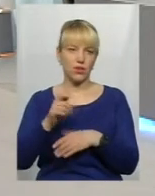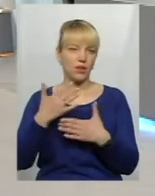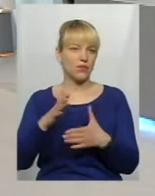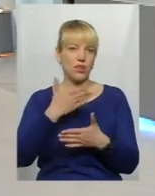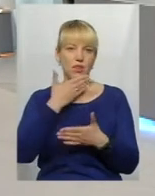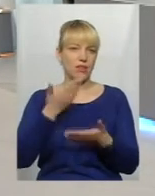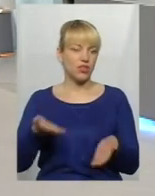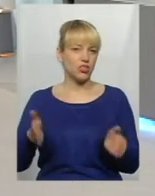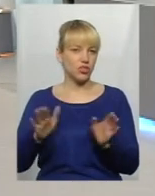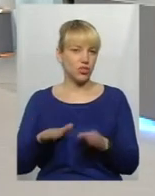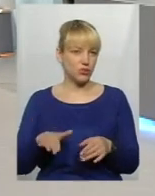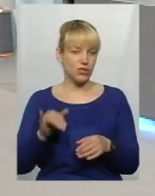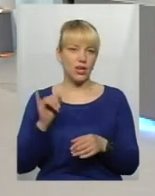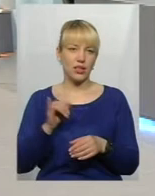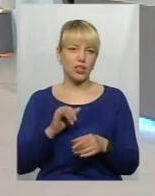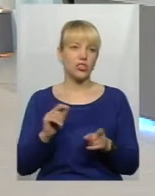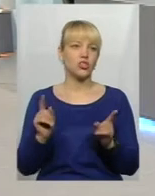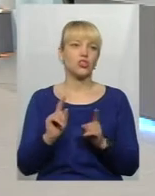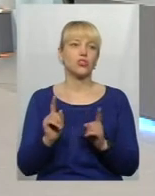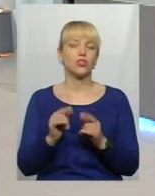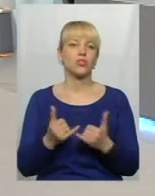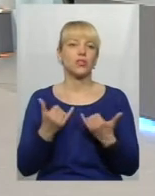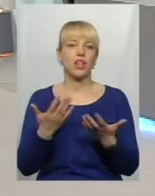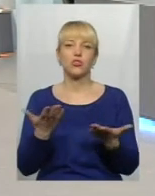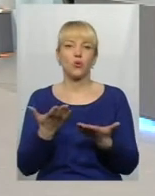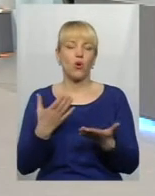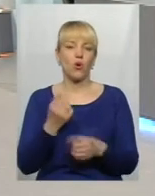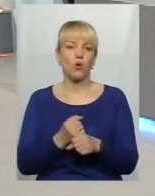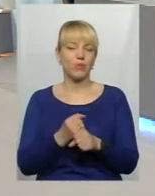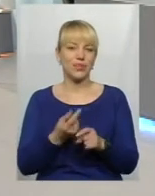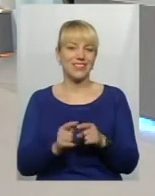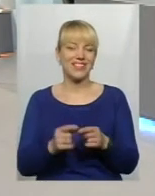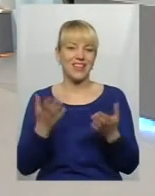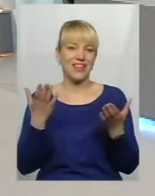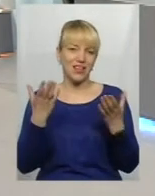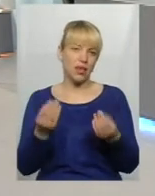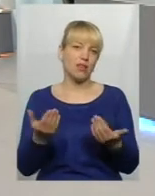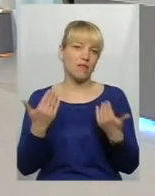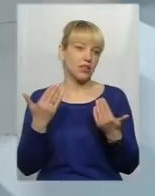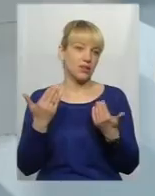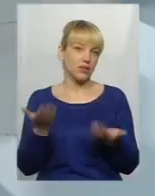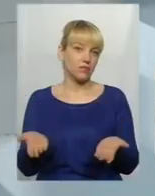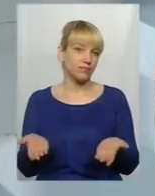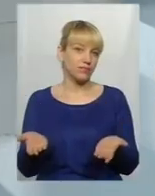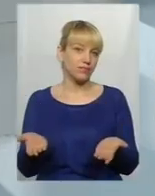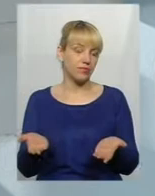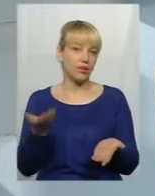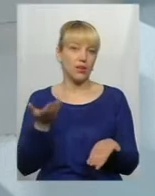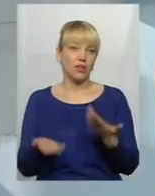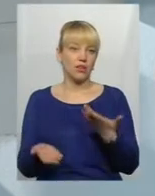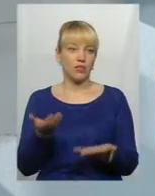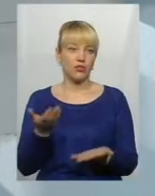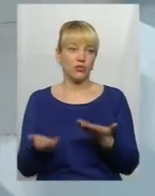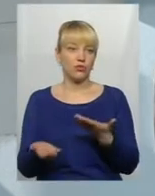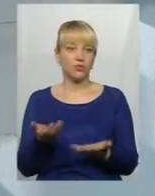не лишилось. І для чого робити цей день просто вихідним, якщо, в принципі,